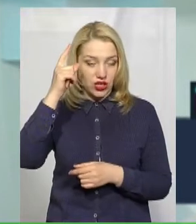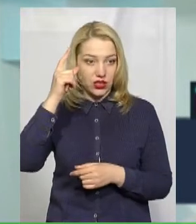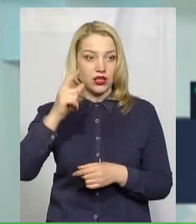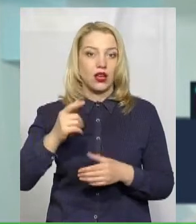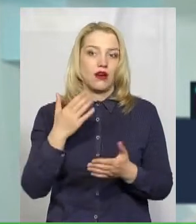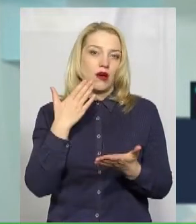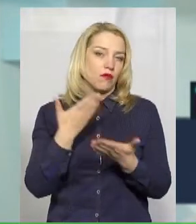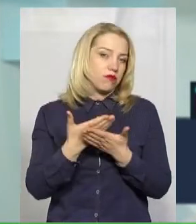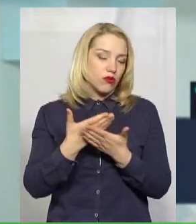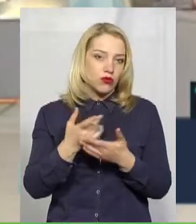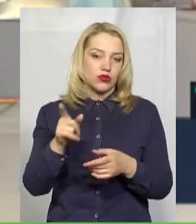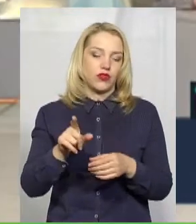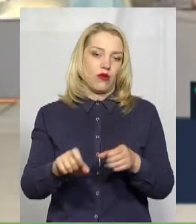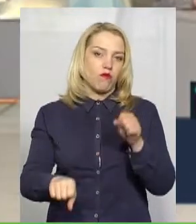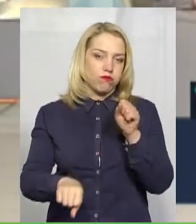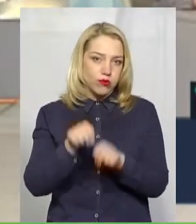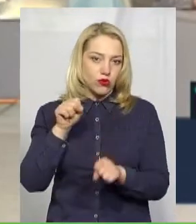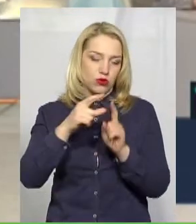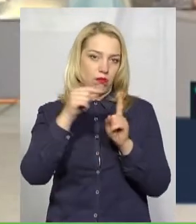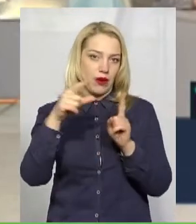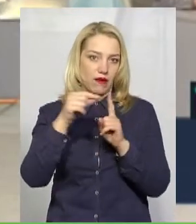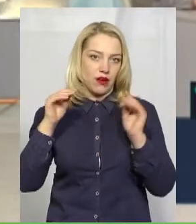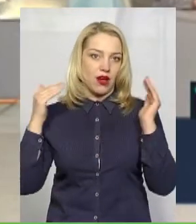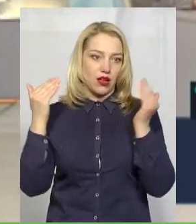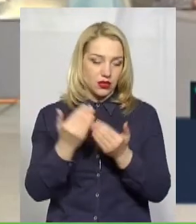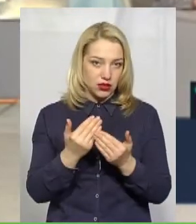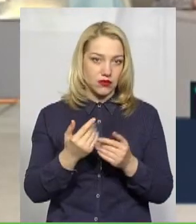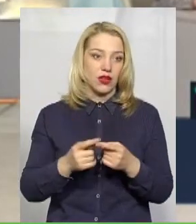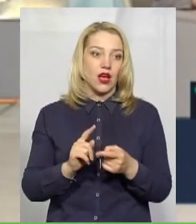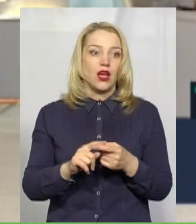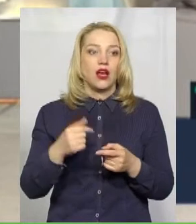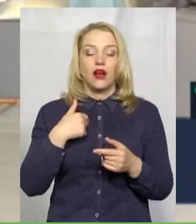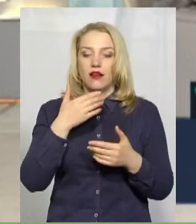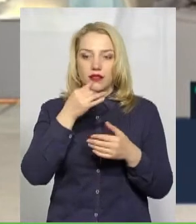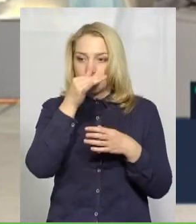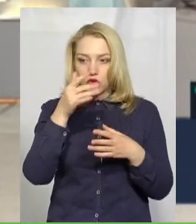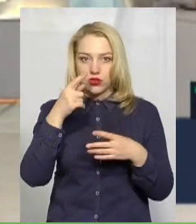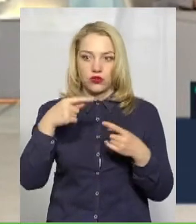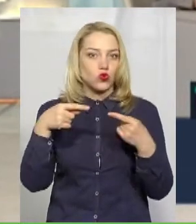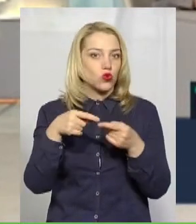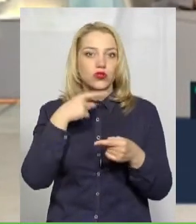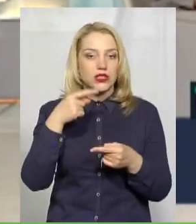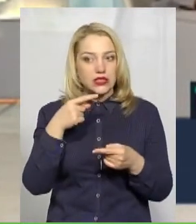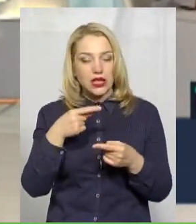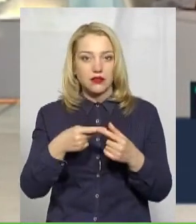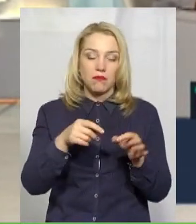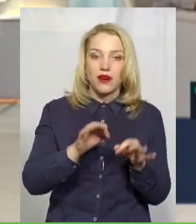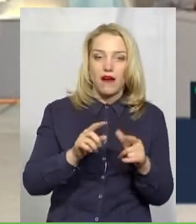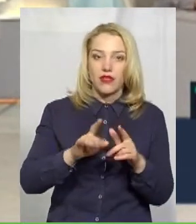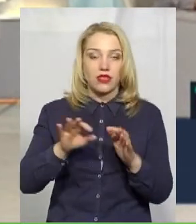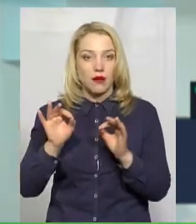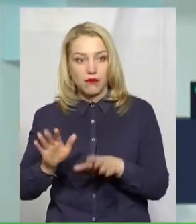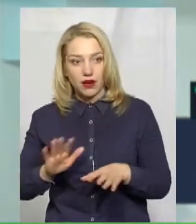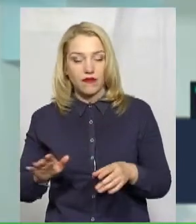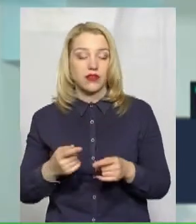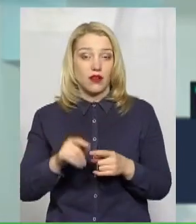порушив карантинні обмеження. Так як особа не має такої можливості самостійно це перевірити, не може стверджувати це, оскільки це не є органом, звернув